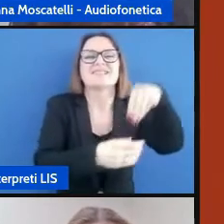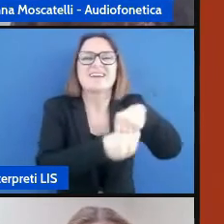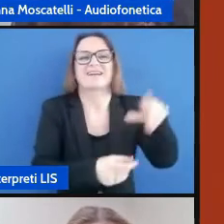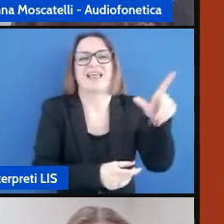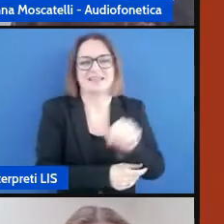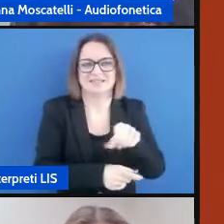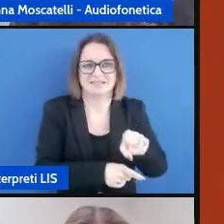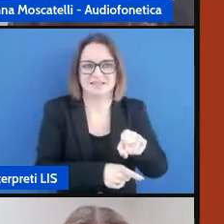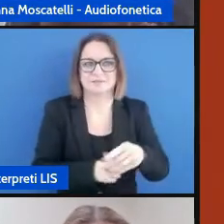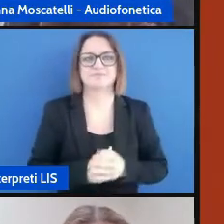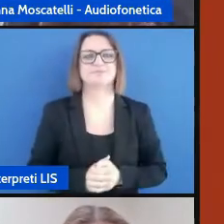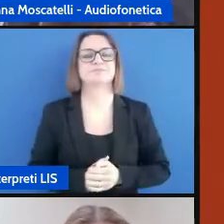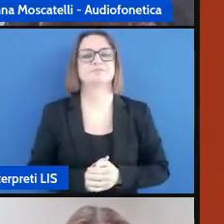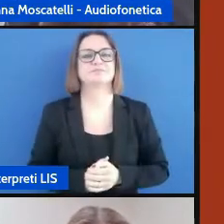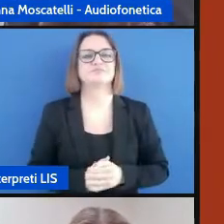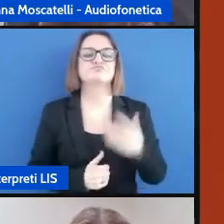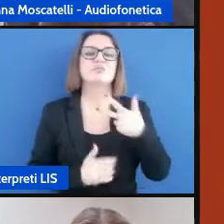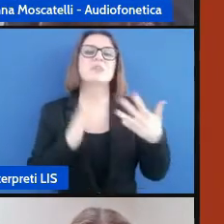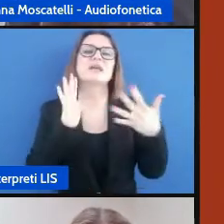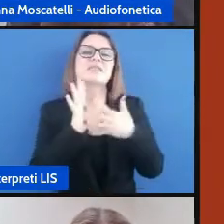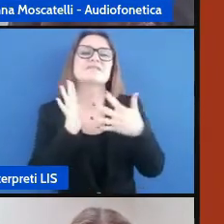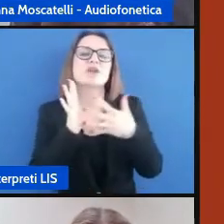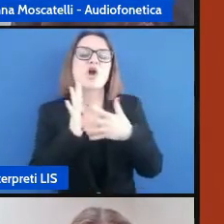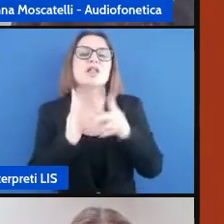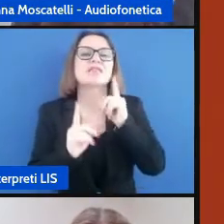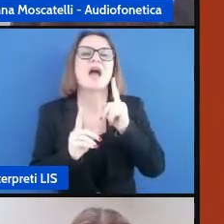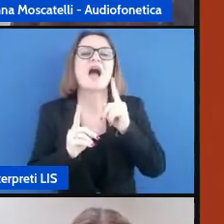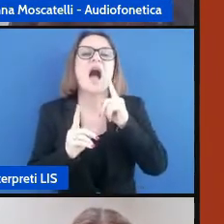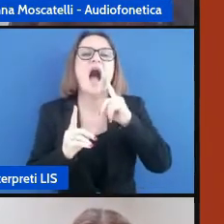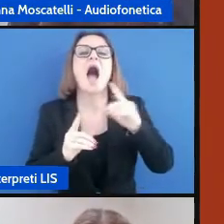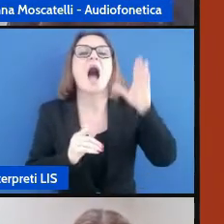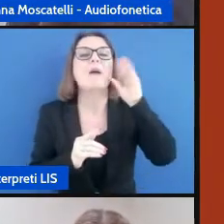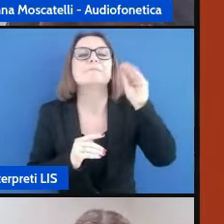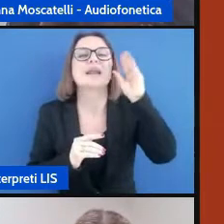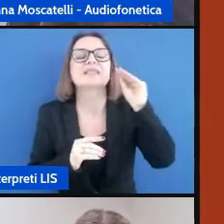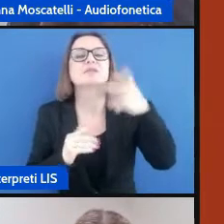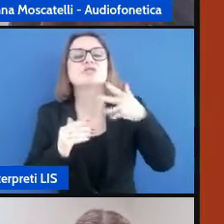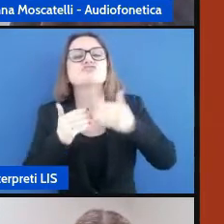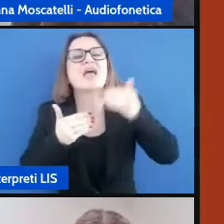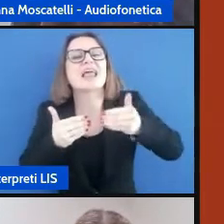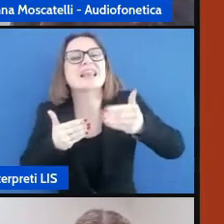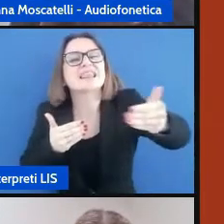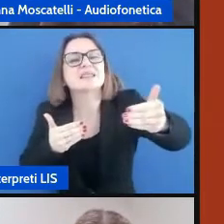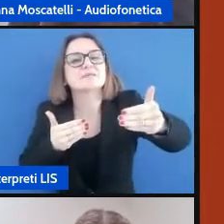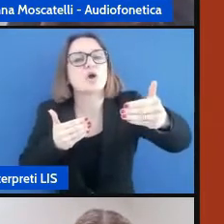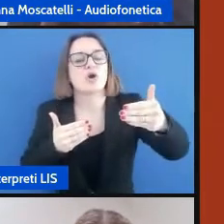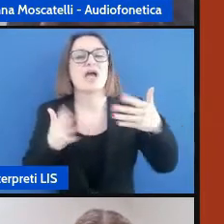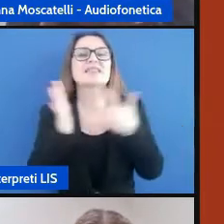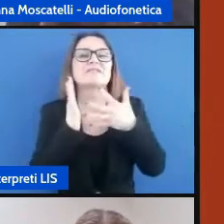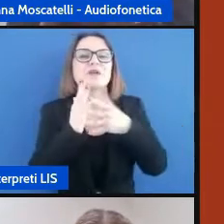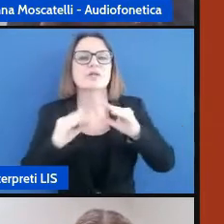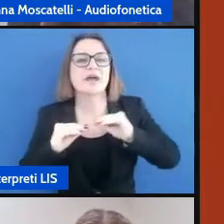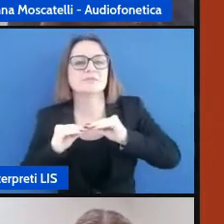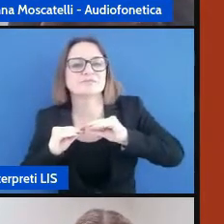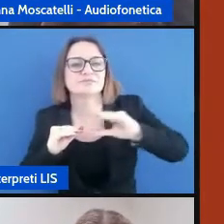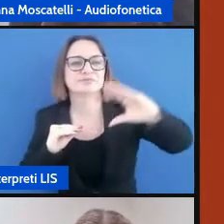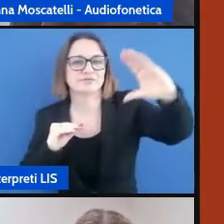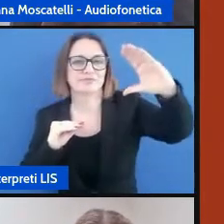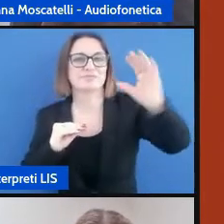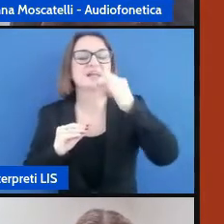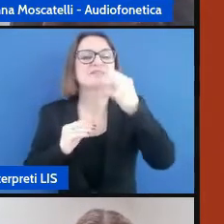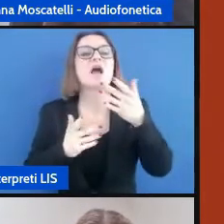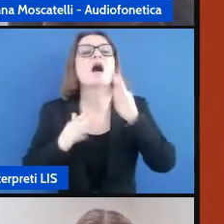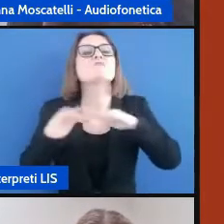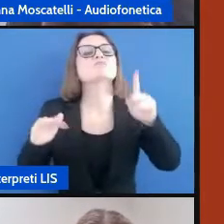graduare le difficoltà nel rispetto dei ritmi dell'apprendimento questo vale un po' per tutti i bambini ma un focus attenzionante nei confronti dei bambini